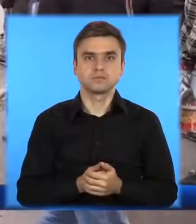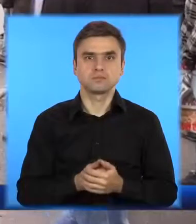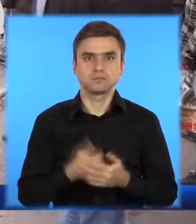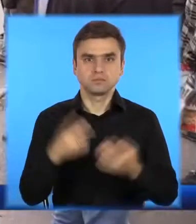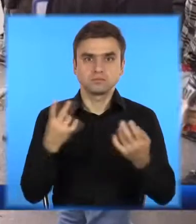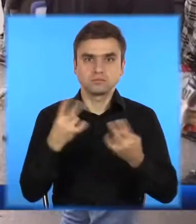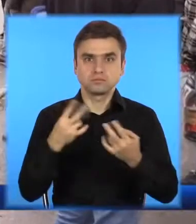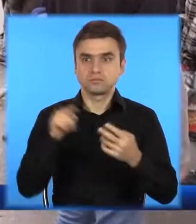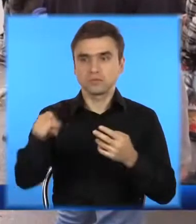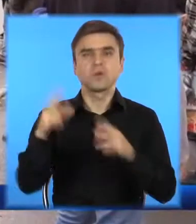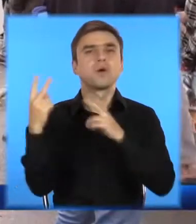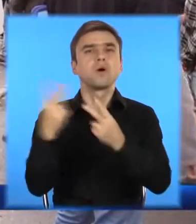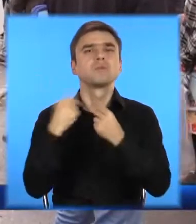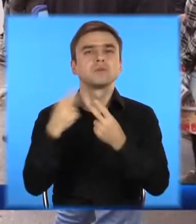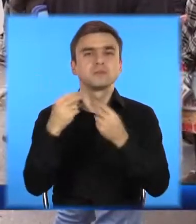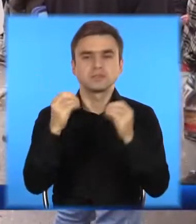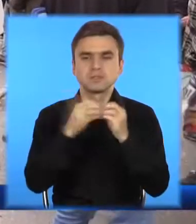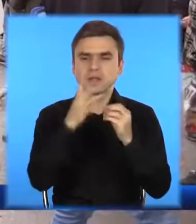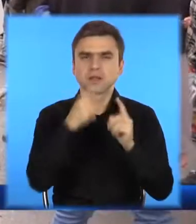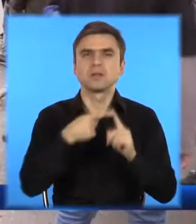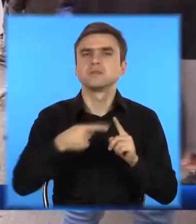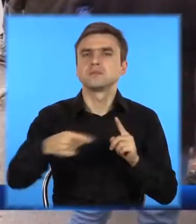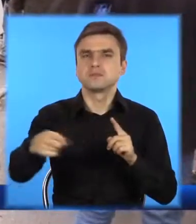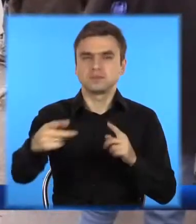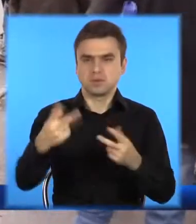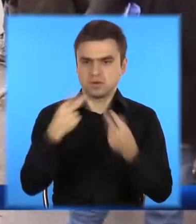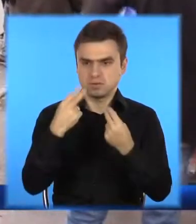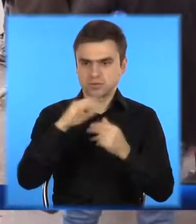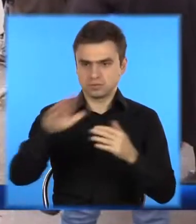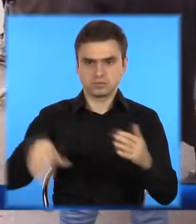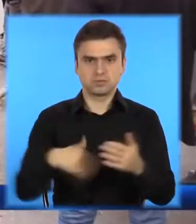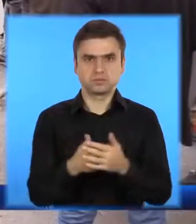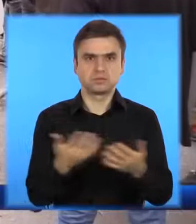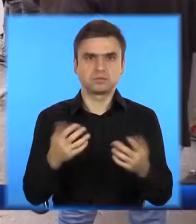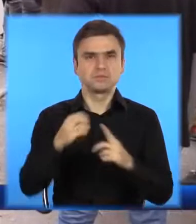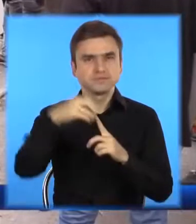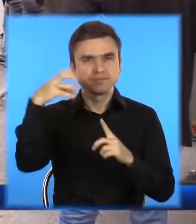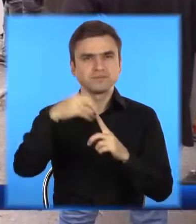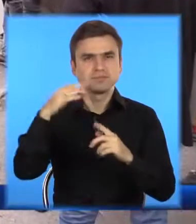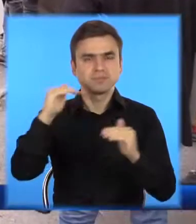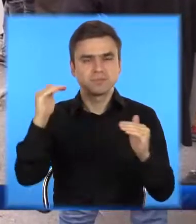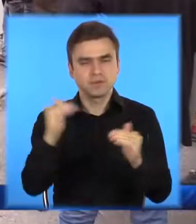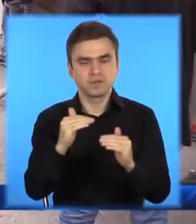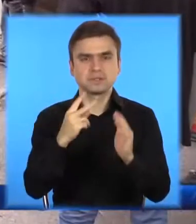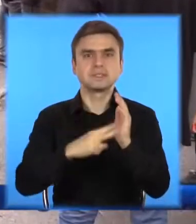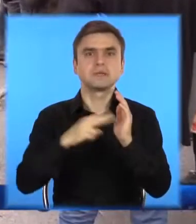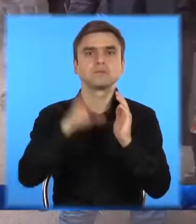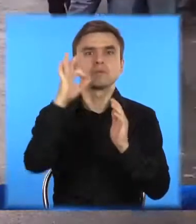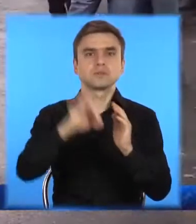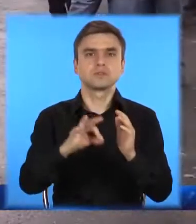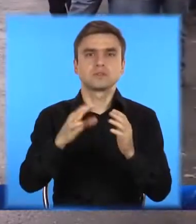речі, які декларуються вже на протягом більше 10 років, яке підприємство працює в Україні. Тобто це уміншення вибросів на